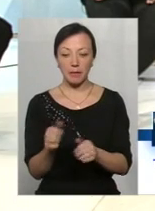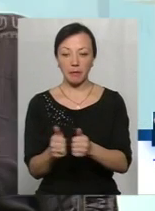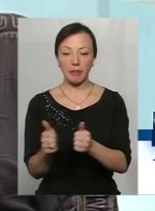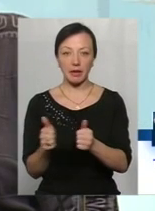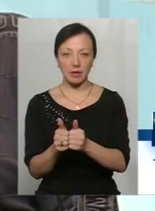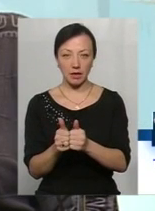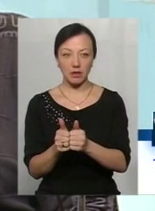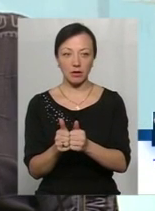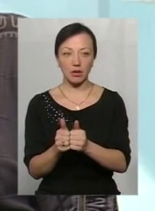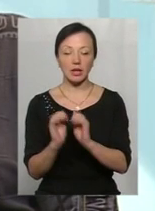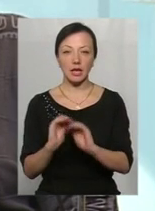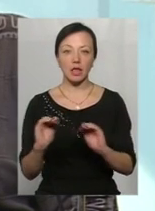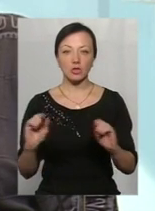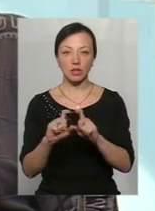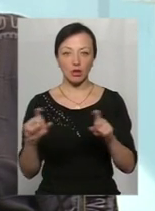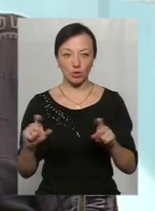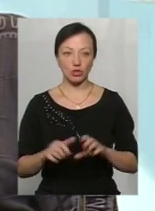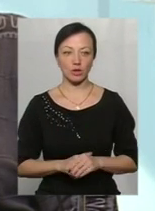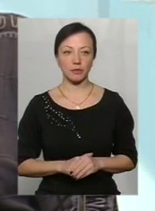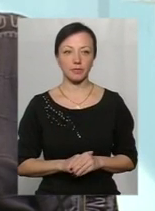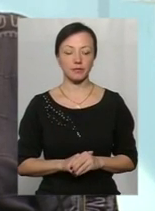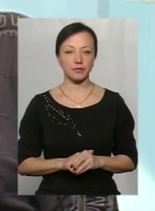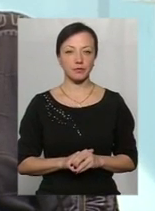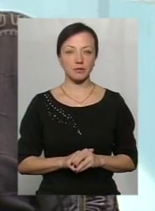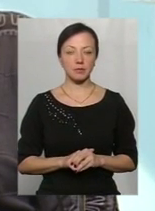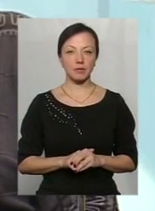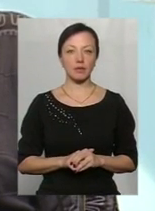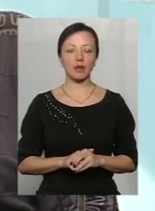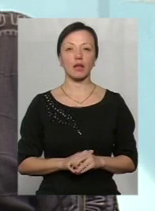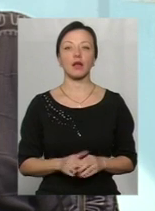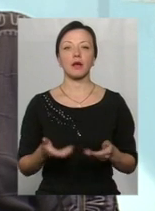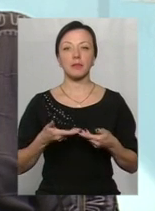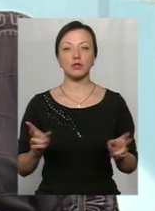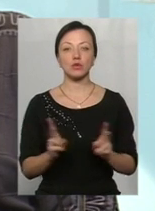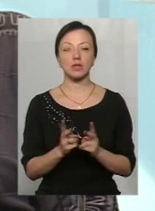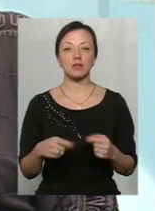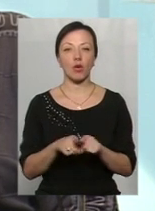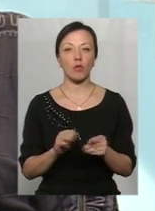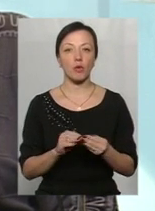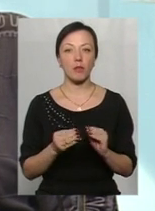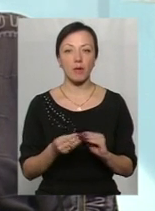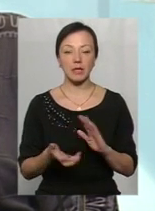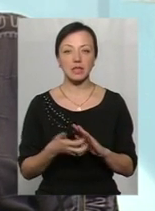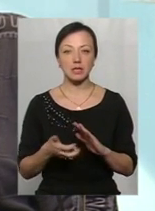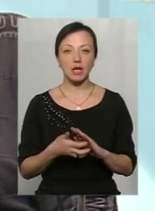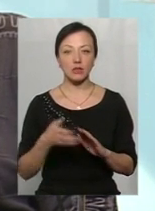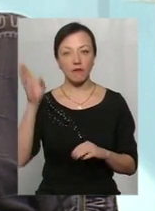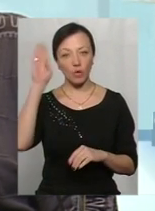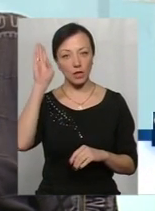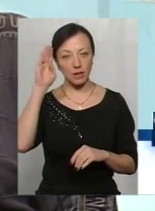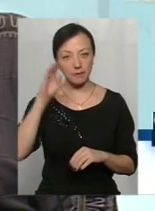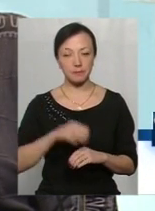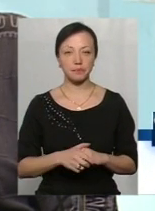будуть дитячі садочки. Ми стикнулися з такою проблемою, як нестача води.